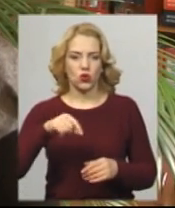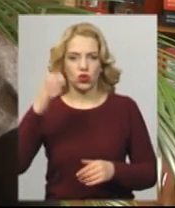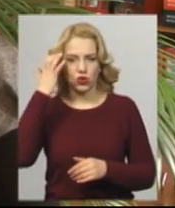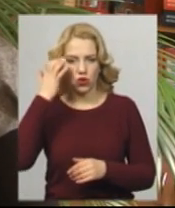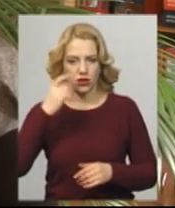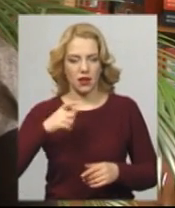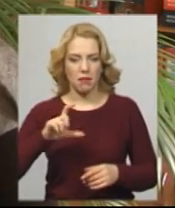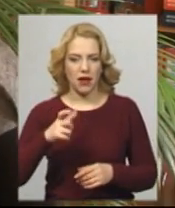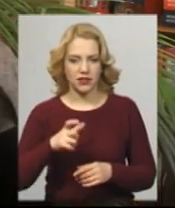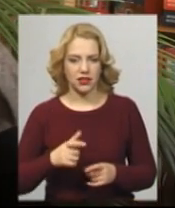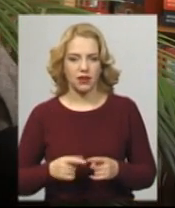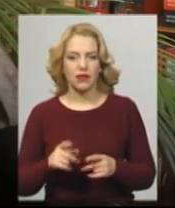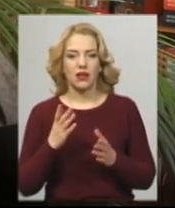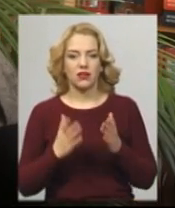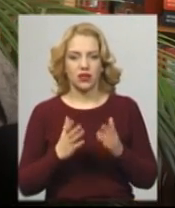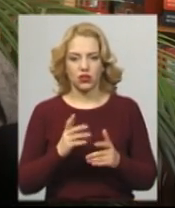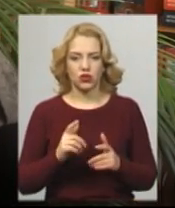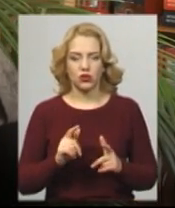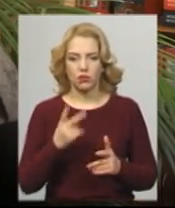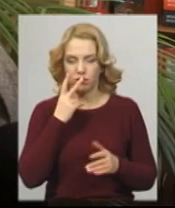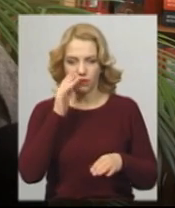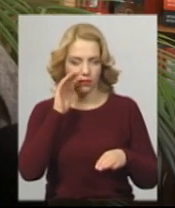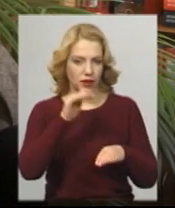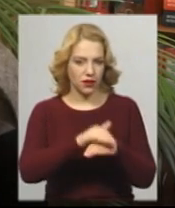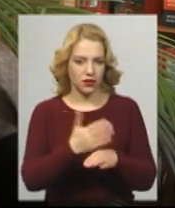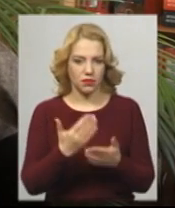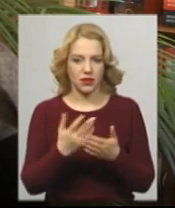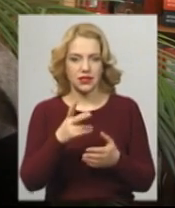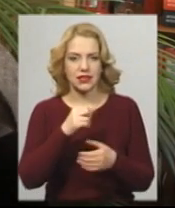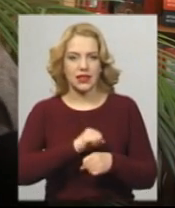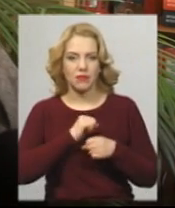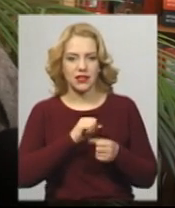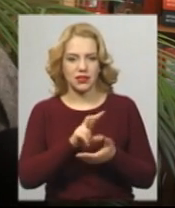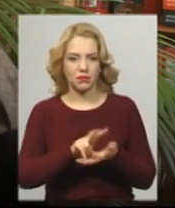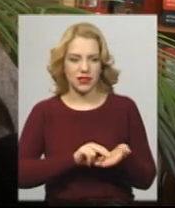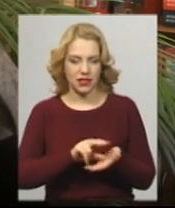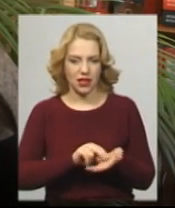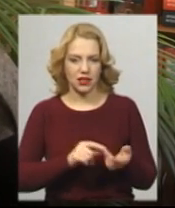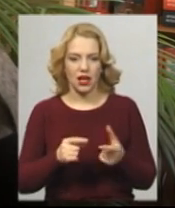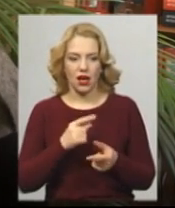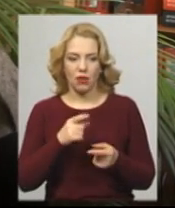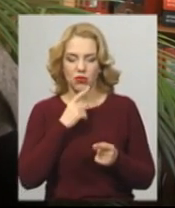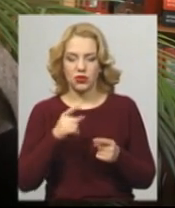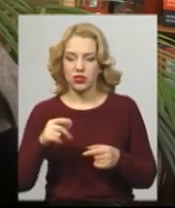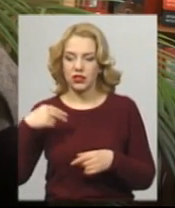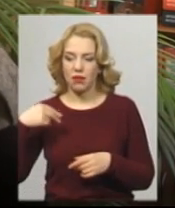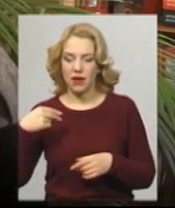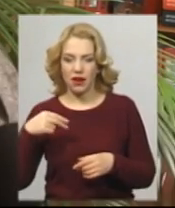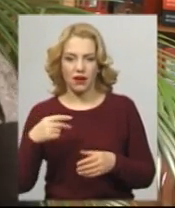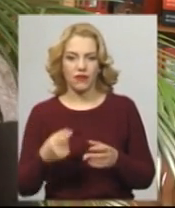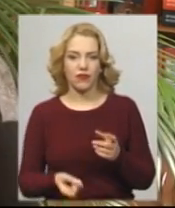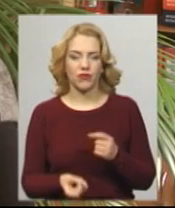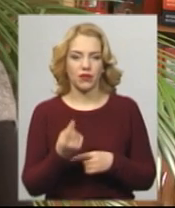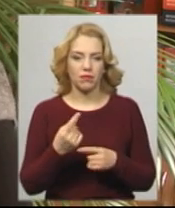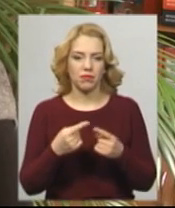абітурієнти будуть поміщені в тому, що вони намагаються списати, або, наприклад, під час технологічної перерви буде в них виявлено певні прилади, які можуть